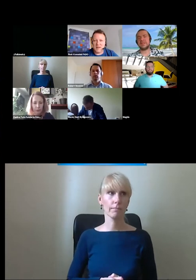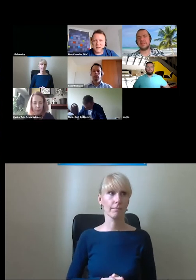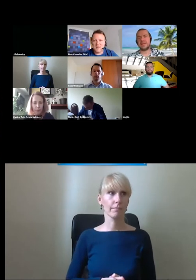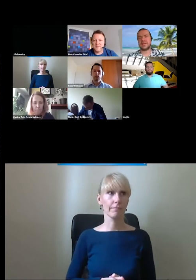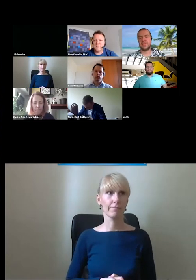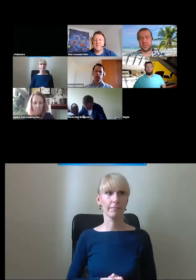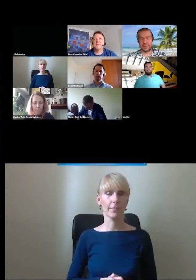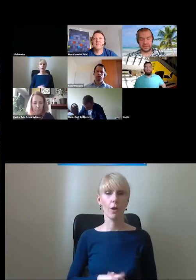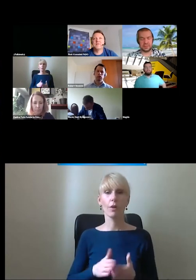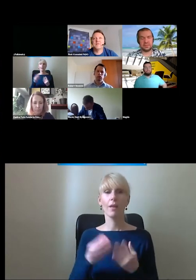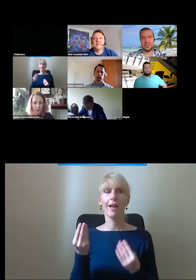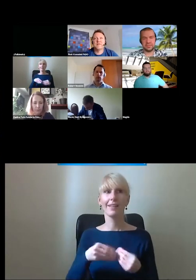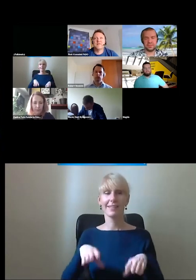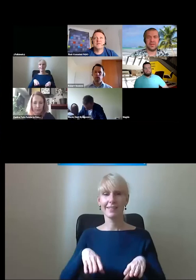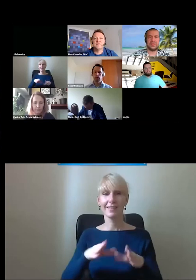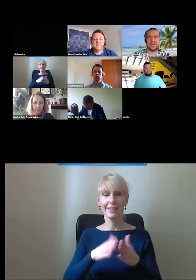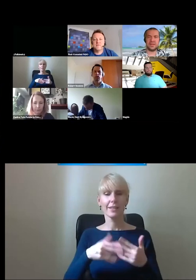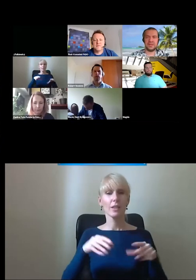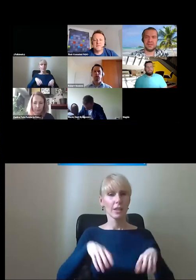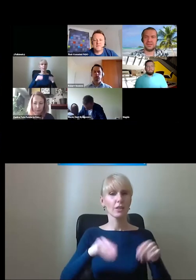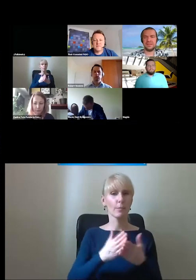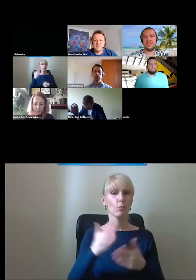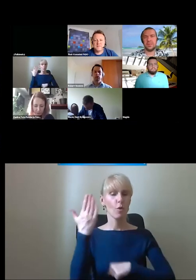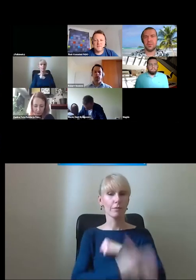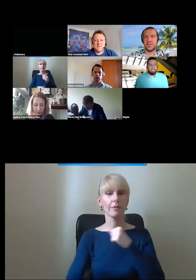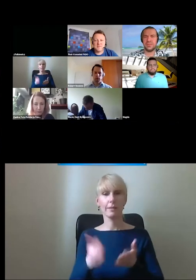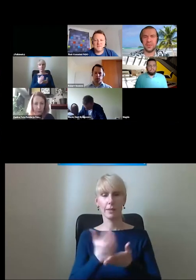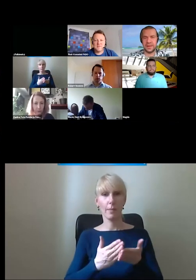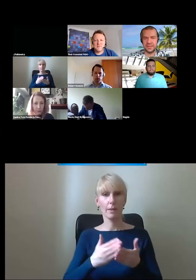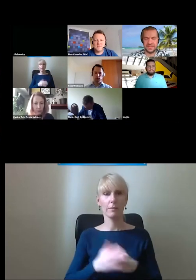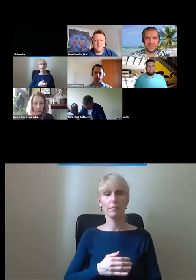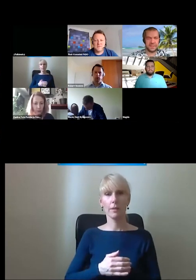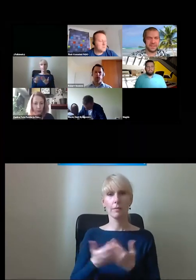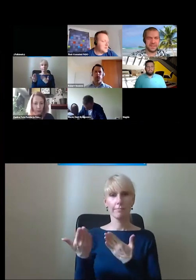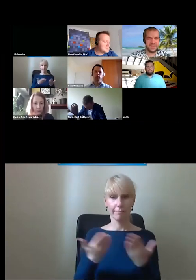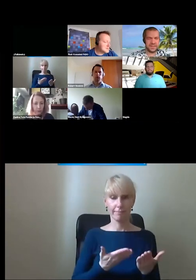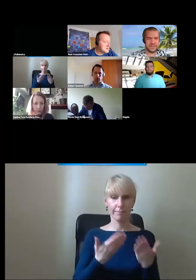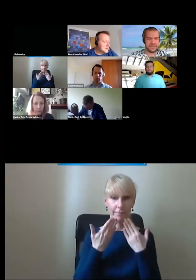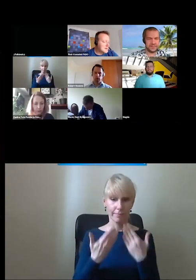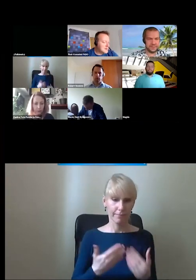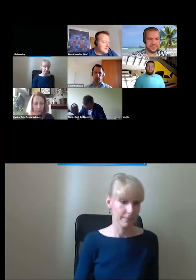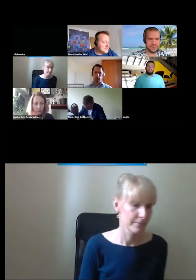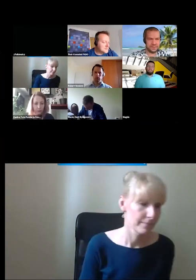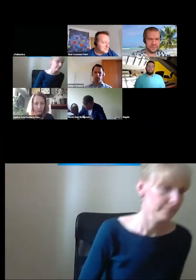ostatni panel. Ja dziękuję bardzo, to pozwolę się, wyłączyć sobie obraz. Wyłączę obraz.